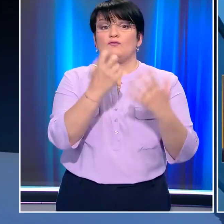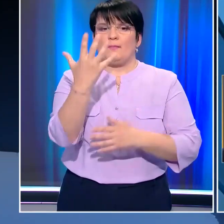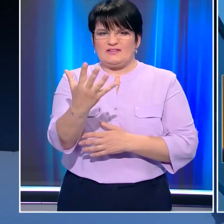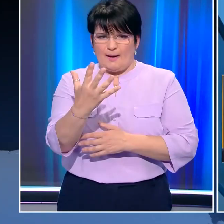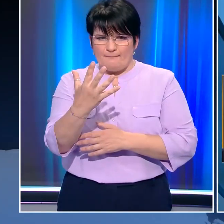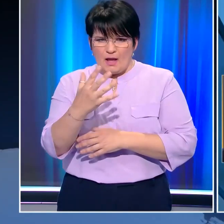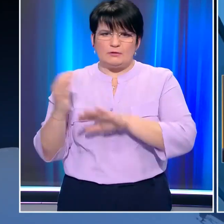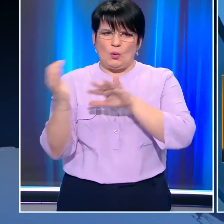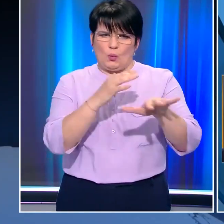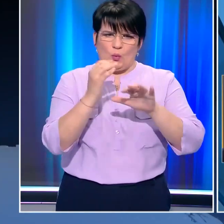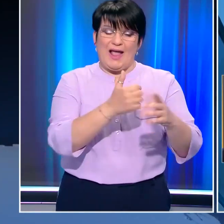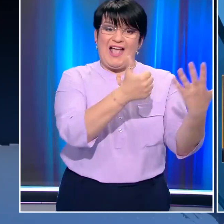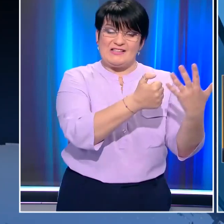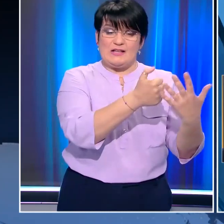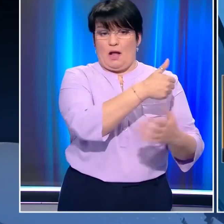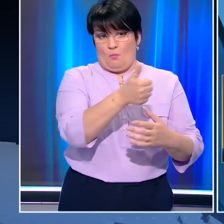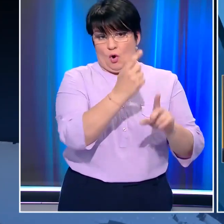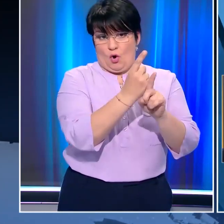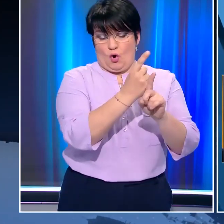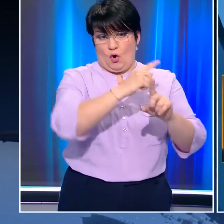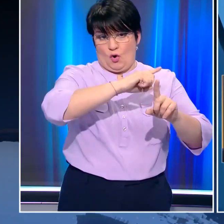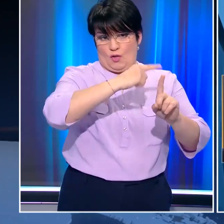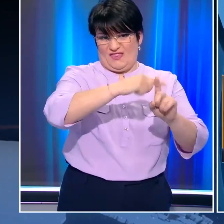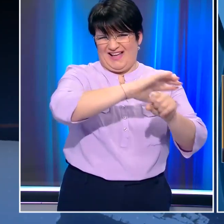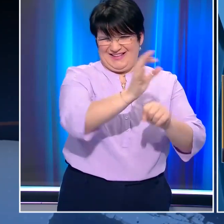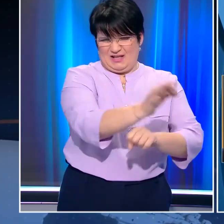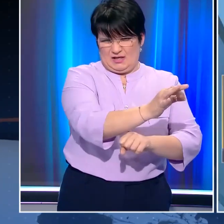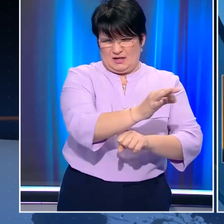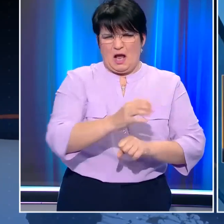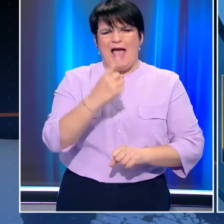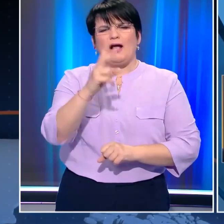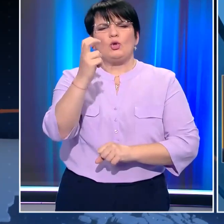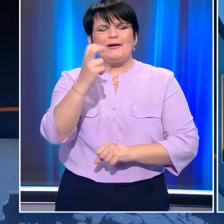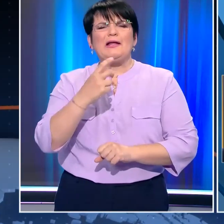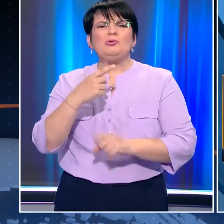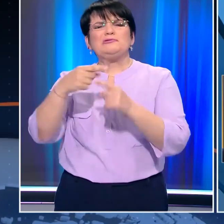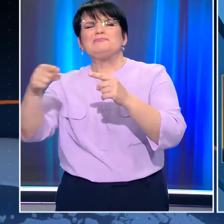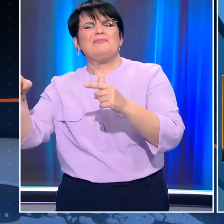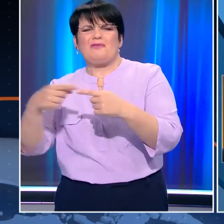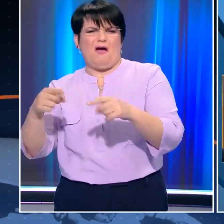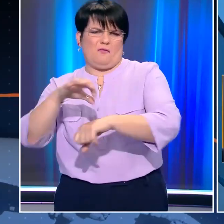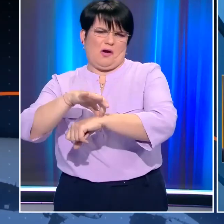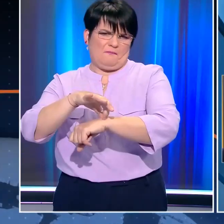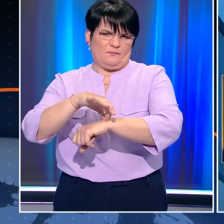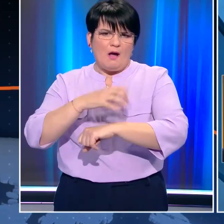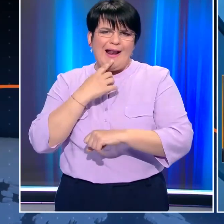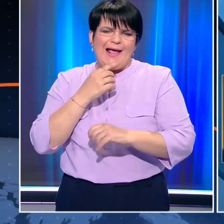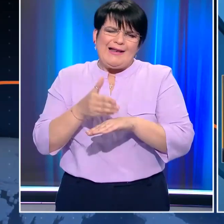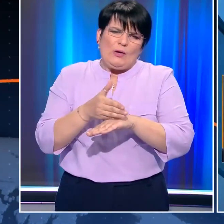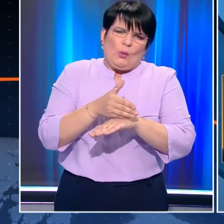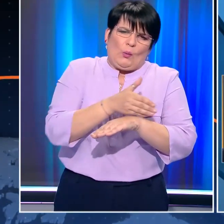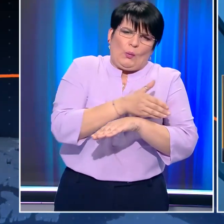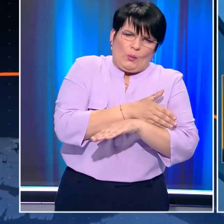οποίες 60 περίπου τα COVID και 120 ήταν λοιπά περιστατικά. Ενώ δίνουμε μεγάλη σημασία στα περιστατικά COVID, έχουμε αφήσει λίγο πίσω